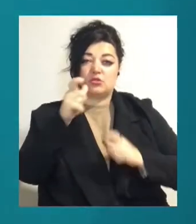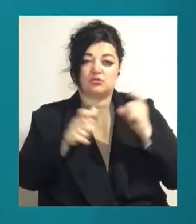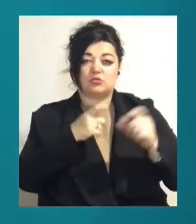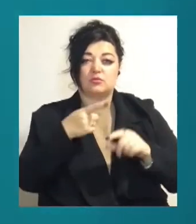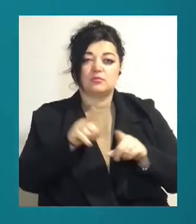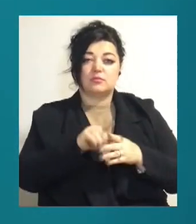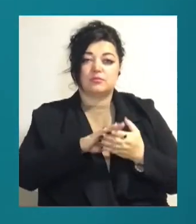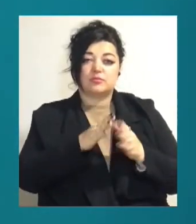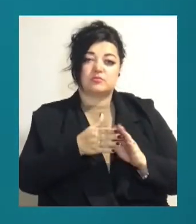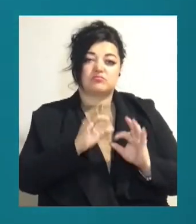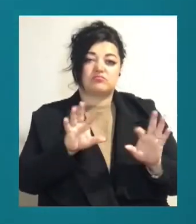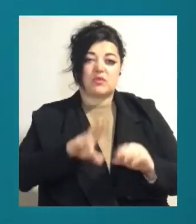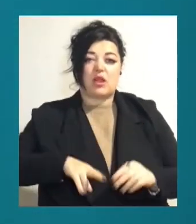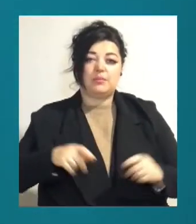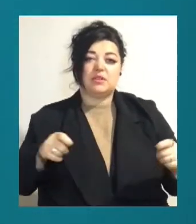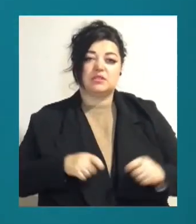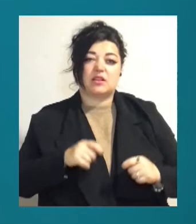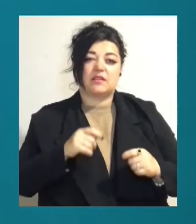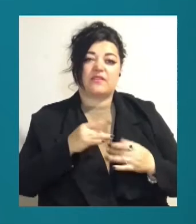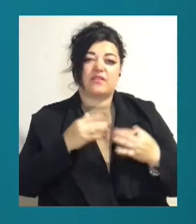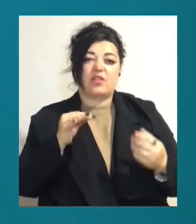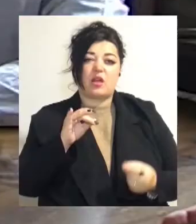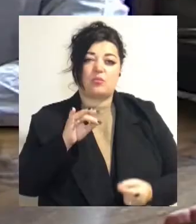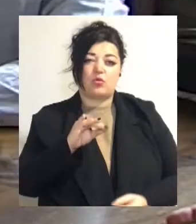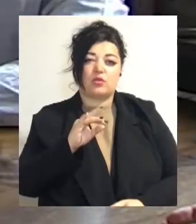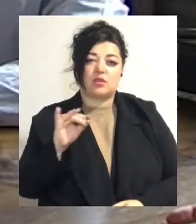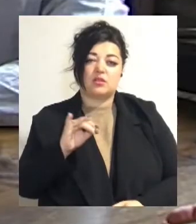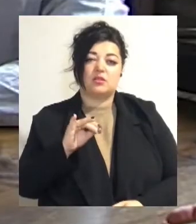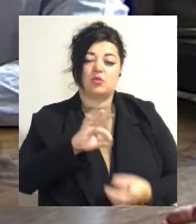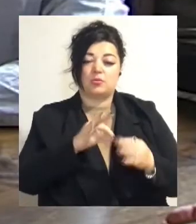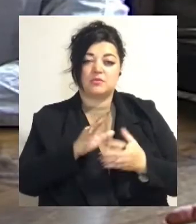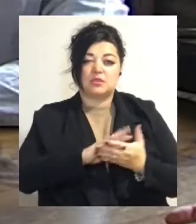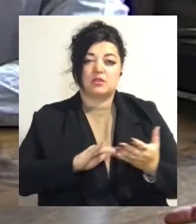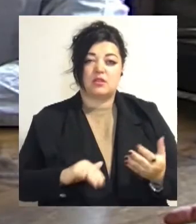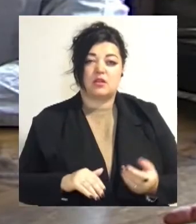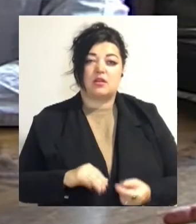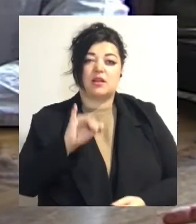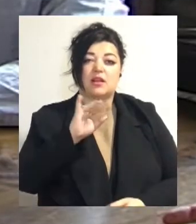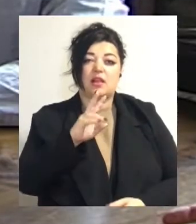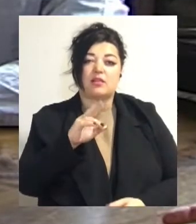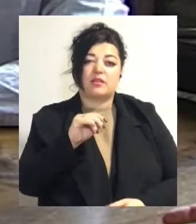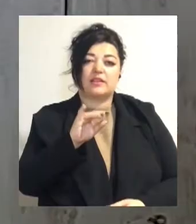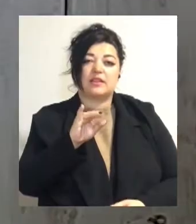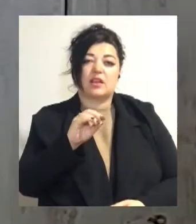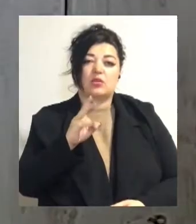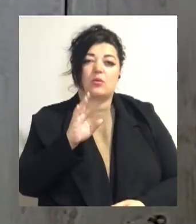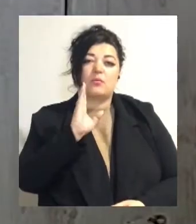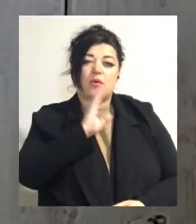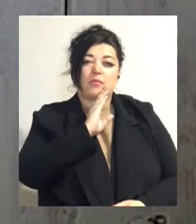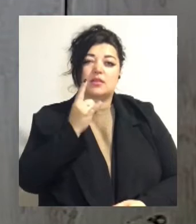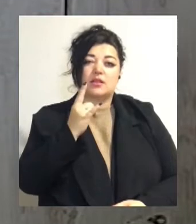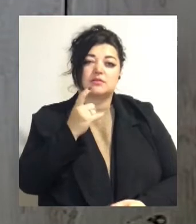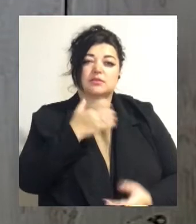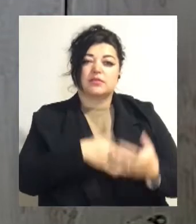озвучила адміністраторка філармонії Ольга Каменкова. Подробиці далі. Інна Діденко – мати дитини з інвалідністю. Родина